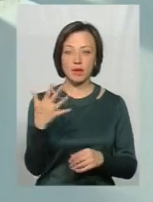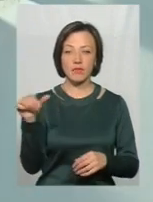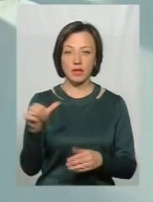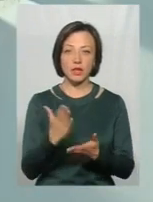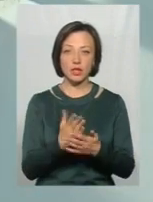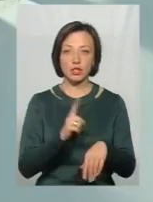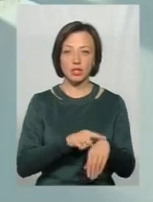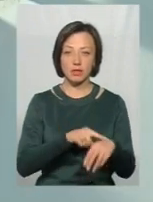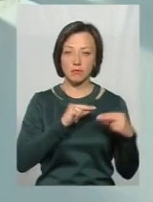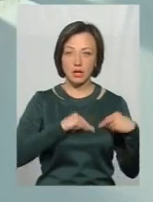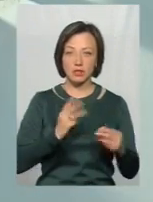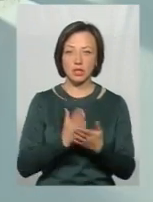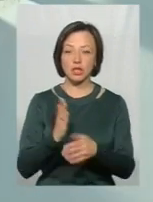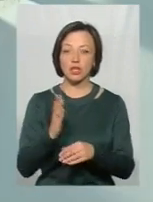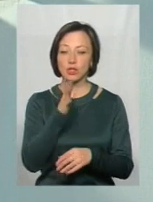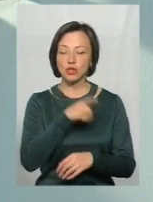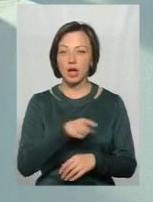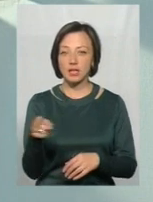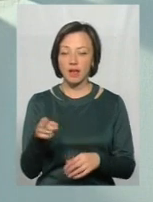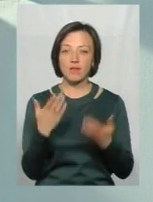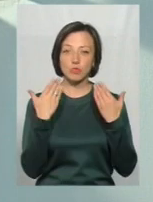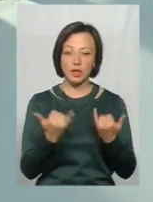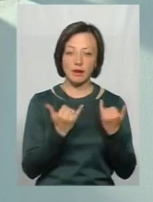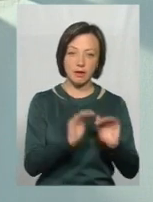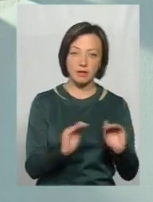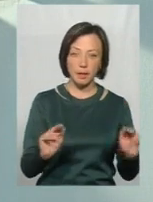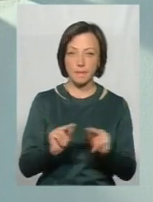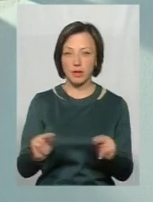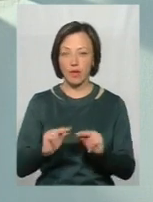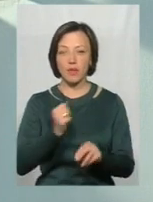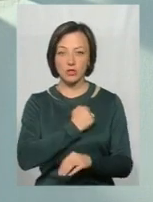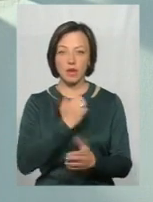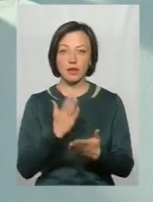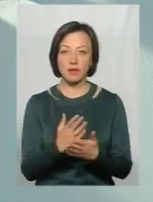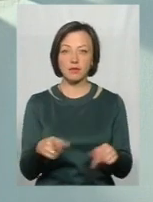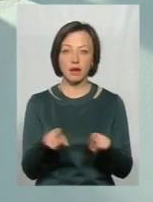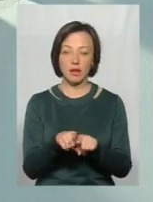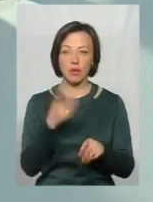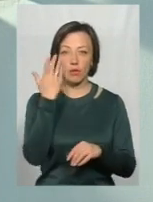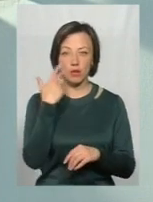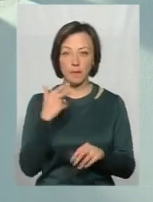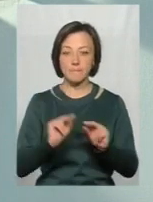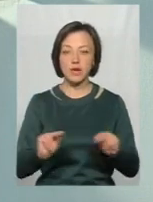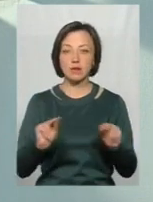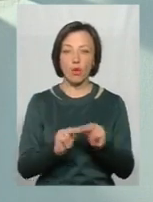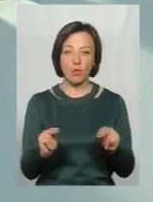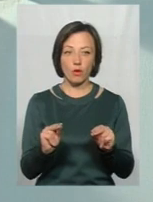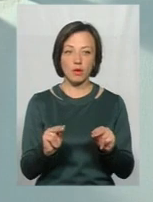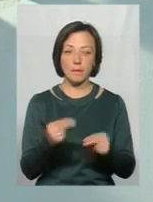є час праці, є час відпочинку для дітей і, відповідно, для педагогів. На жаль, є у нас такі явища, коли педагоги